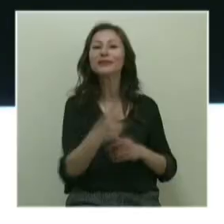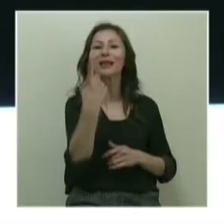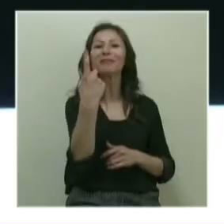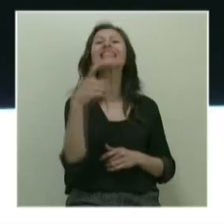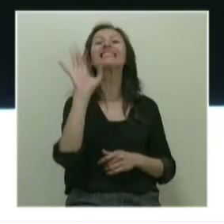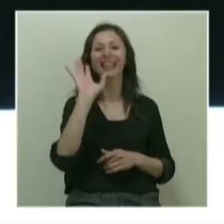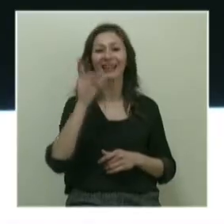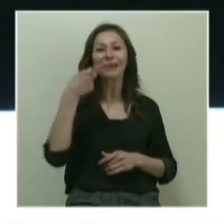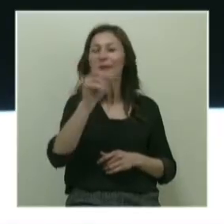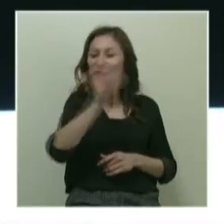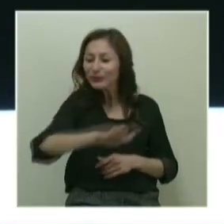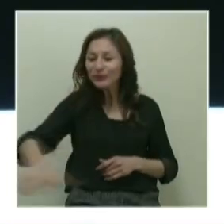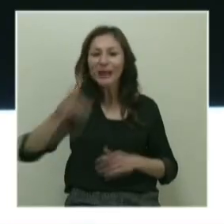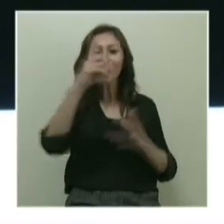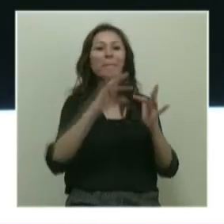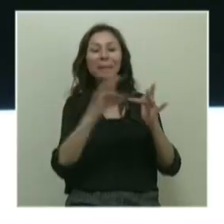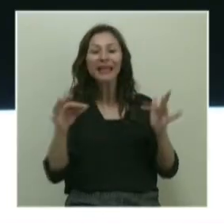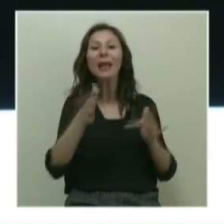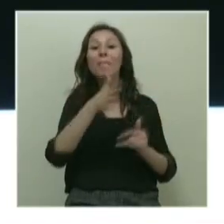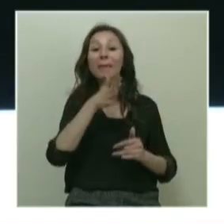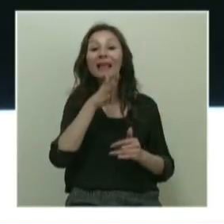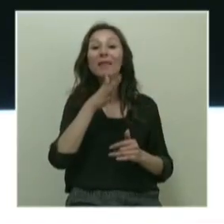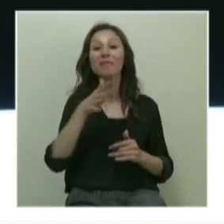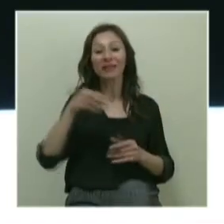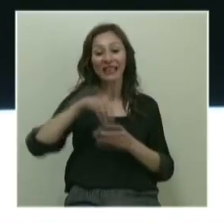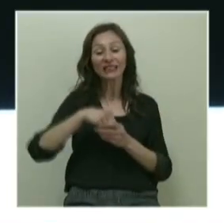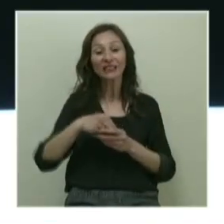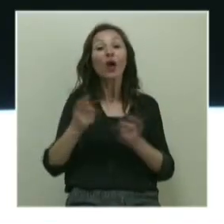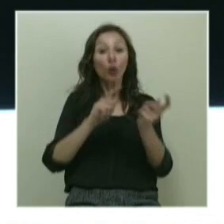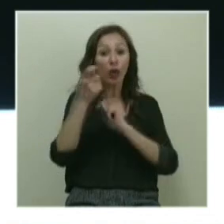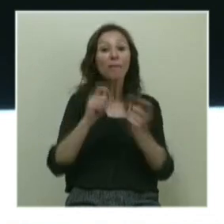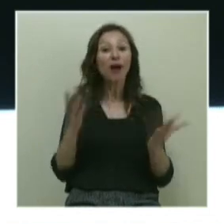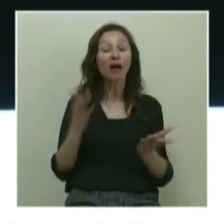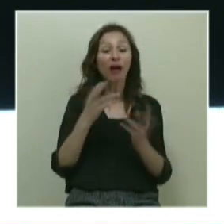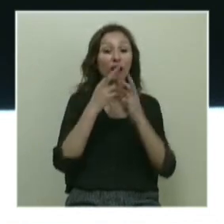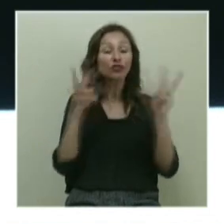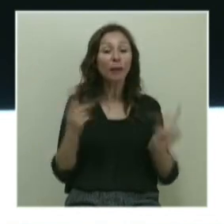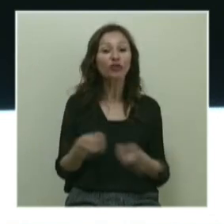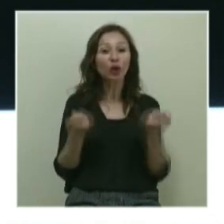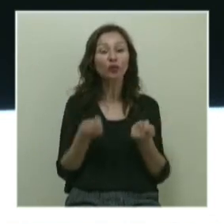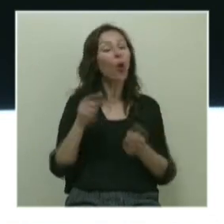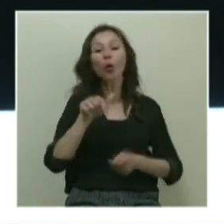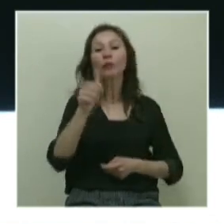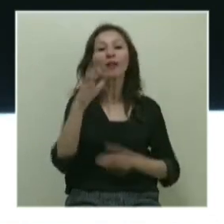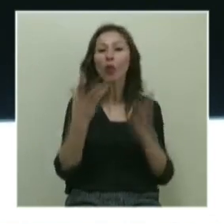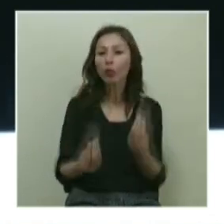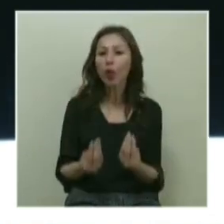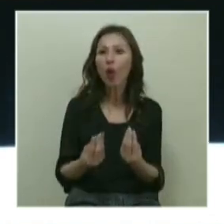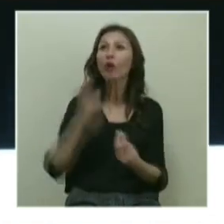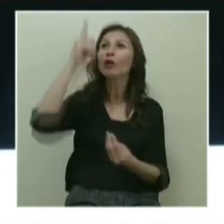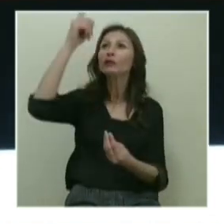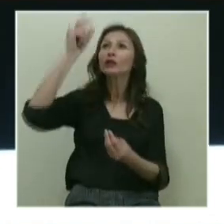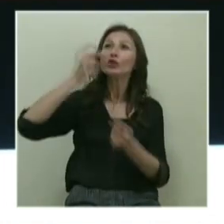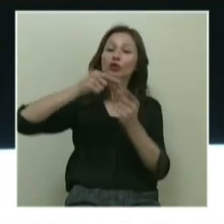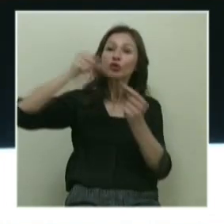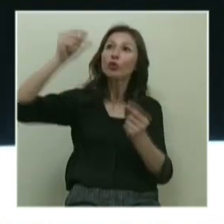çocuktan biri aldığı bilim bilgisini kullanıp açıklamaya çalışıyor karşılaştığı şeylere. O zaman da ne oluyor? Gökten çubuk